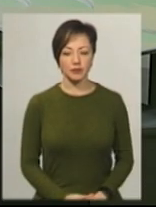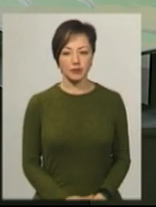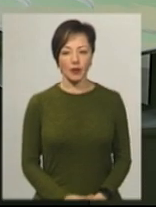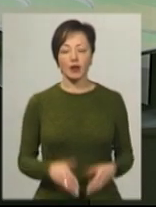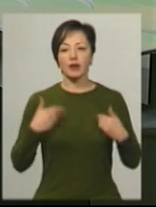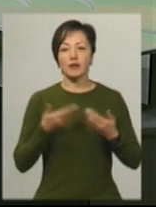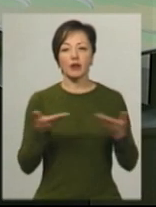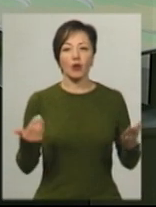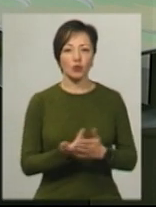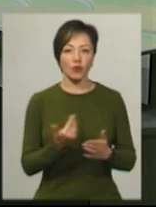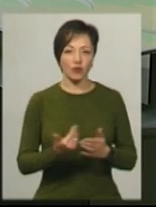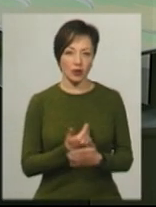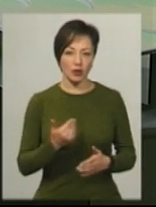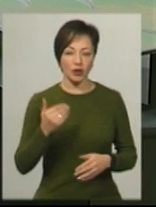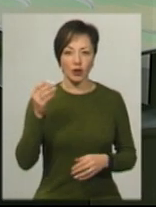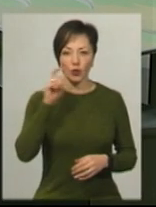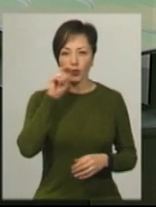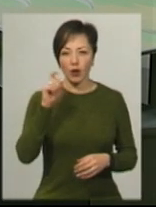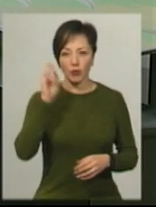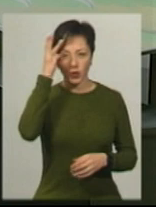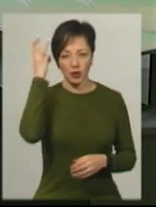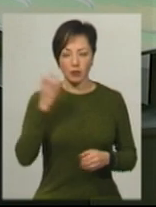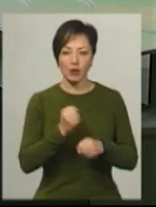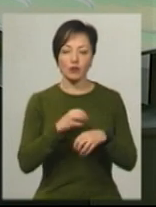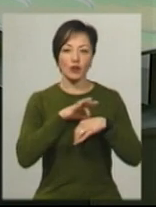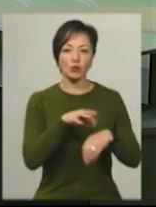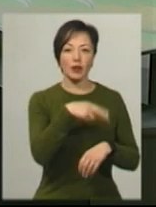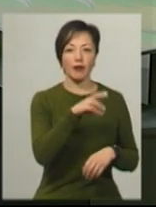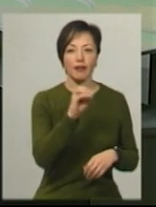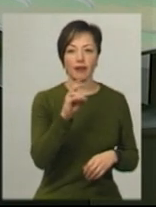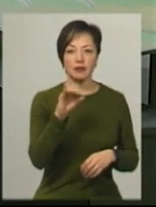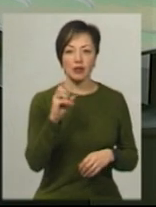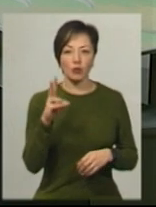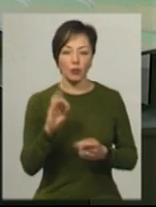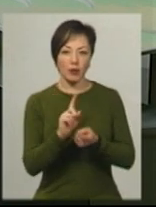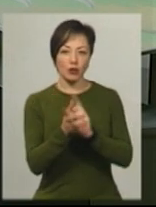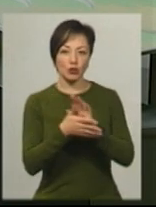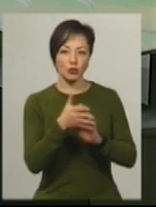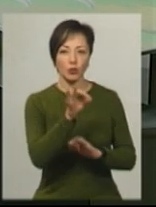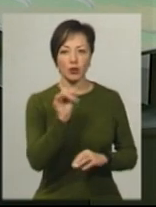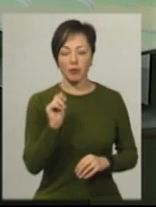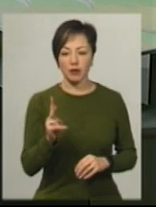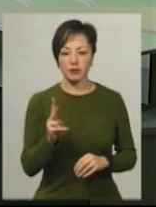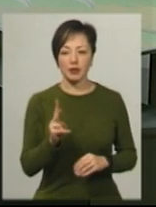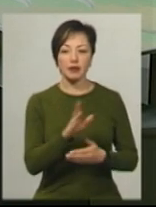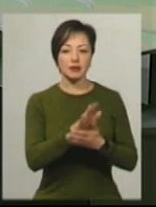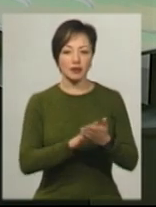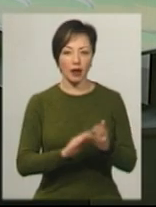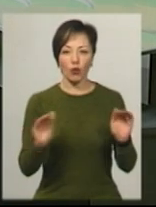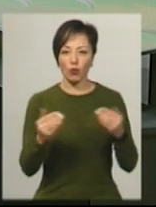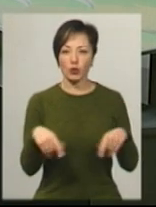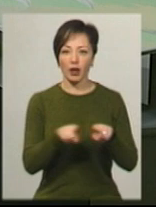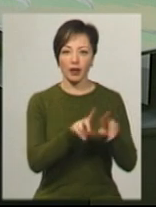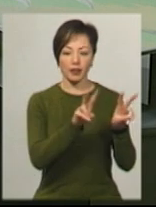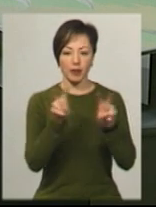Вітаю, новини в ефірі ЮА Поділля. У студії для вас працюють ведуша Дарина Денисенко, переклад на жестову мову Ольга Рибак. Далі коротко